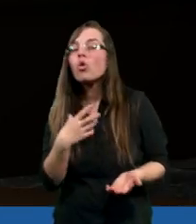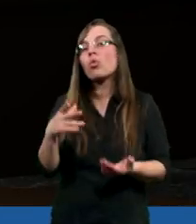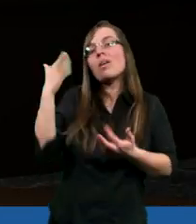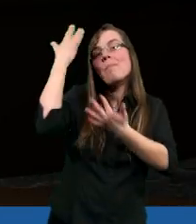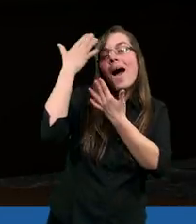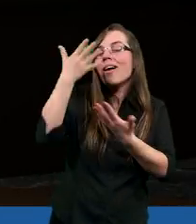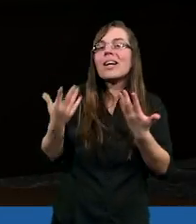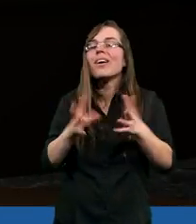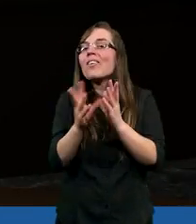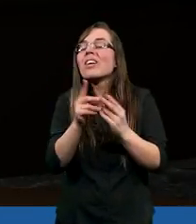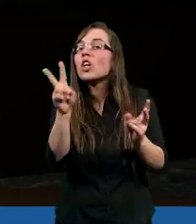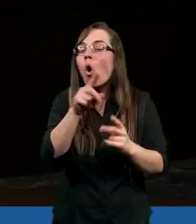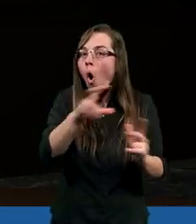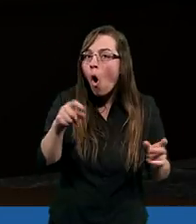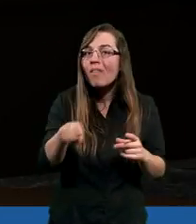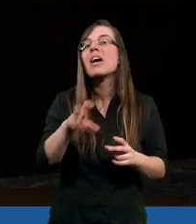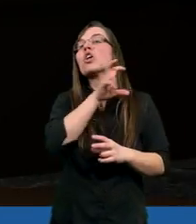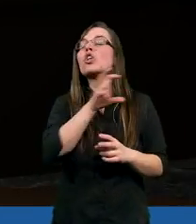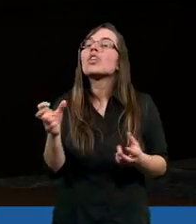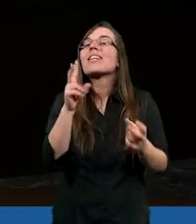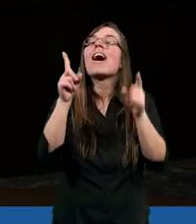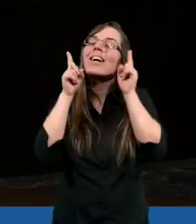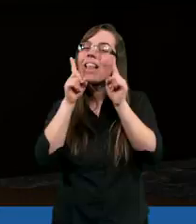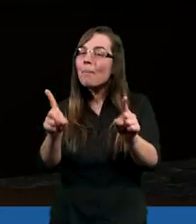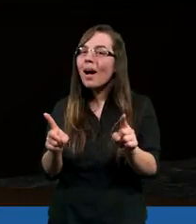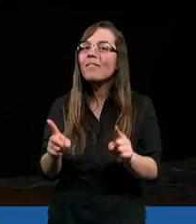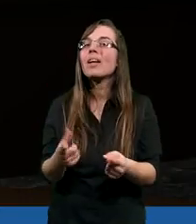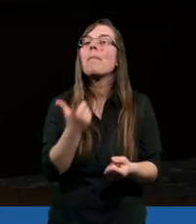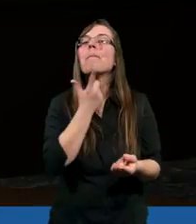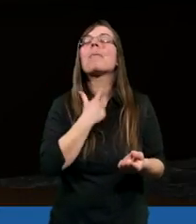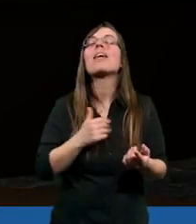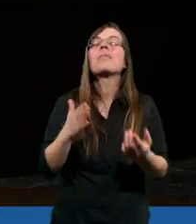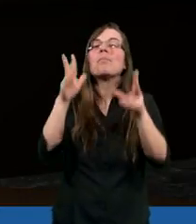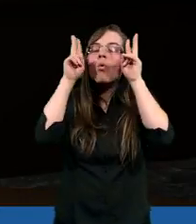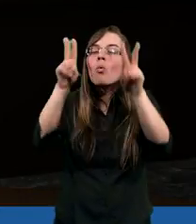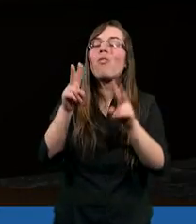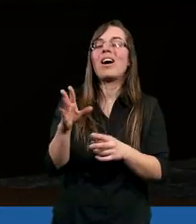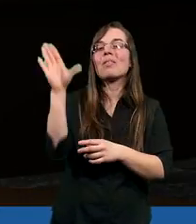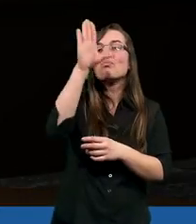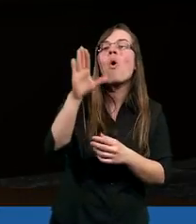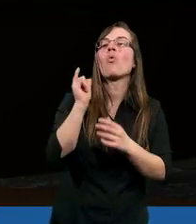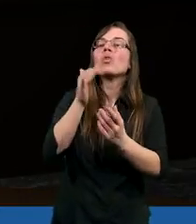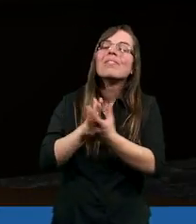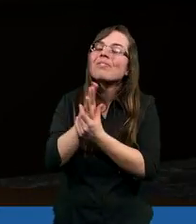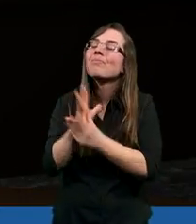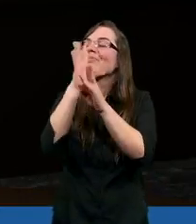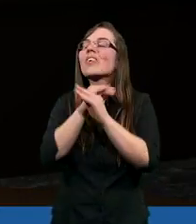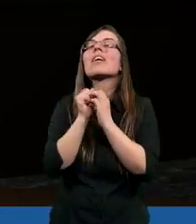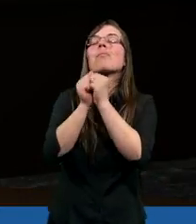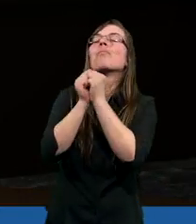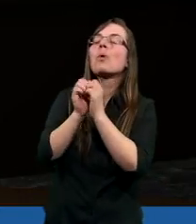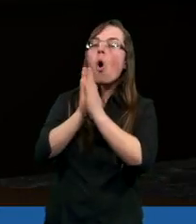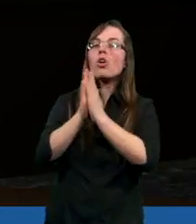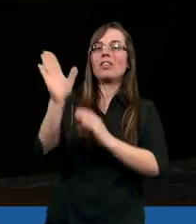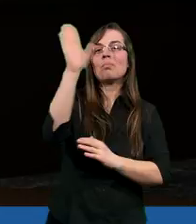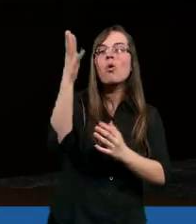czegokolwiek, co tam gdzieś tam w sercu mamy? Czy tak naprawdę jest w tym uwielbienie Boga i szukamy Jego pomocy? Bo ja bym tu nawet